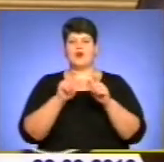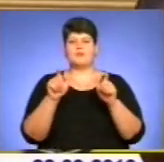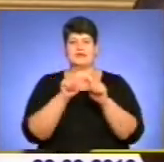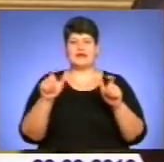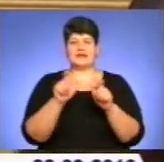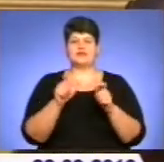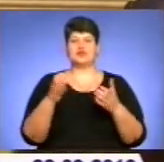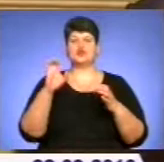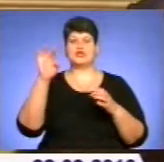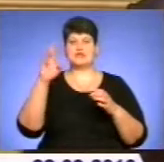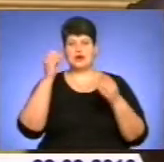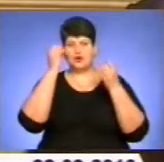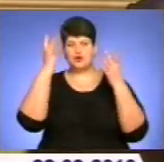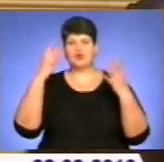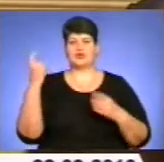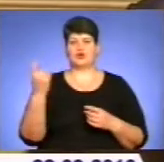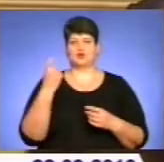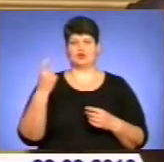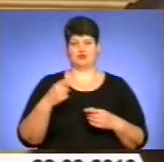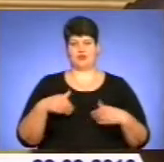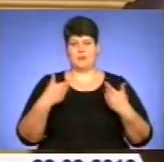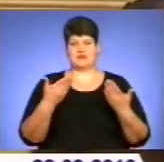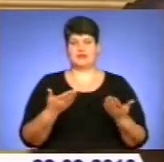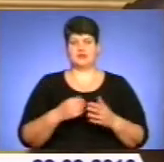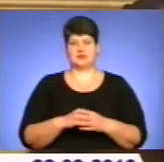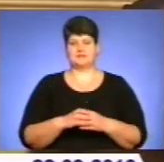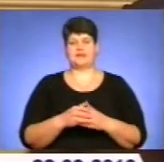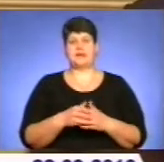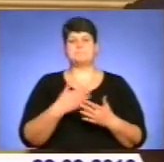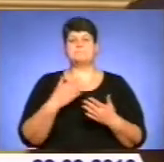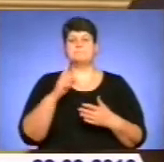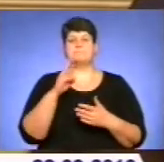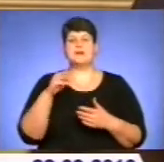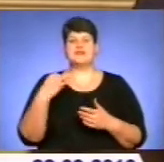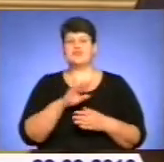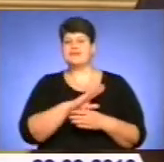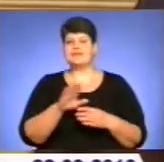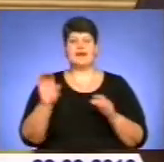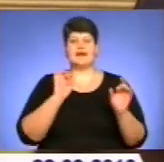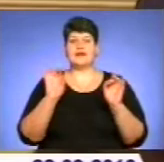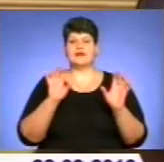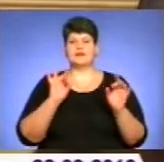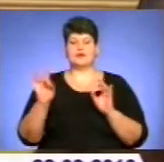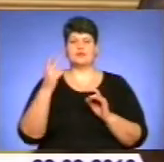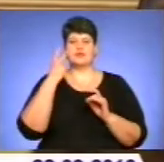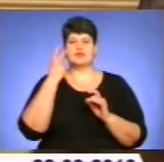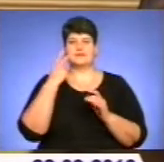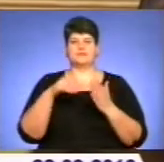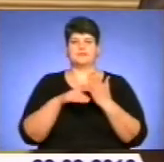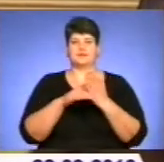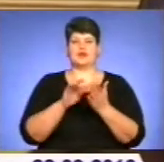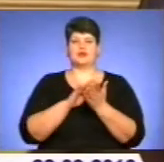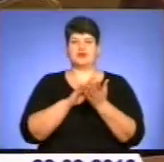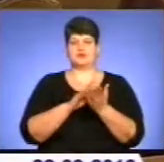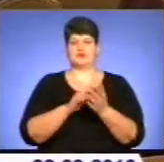-культурного та господарського призначення. Майже не рекламуються інвестійні та туристичні можливості